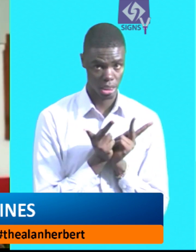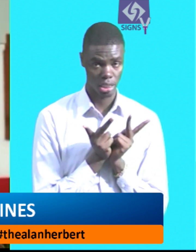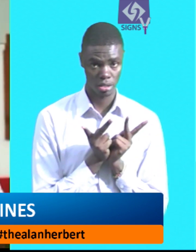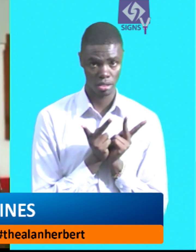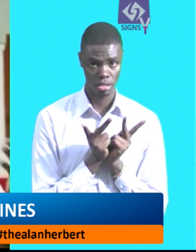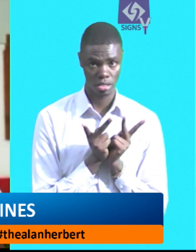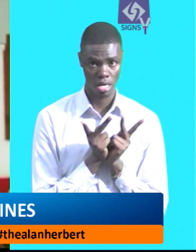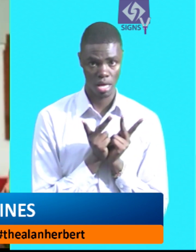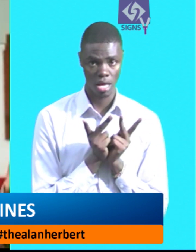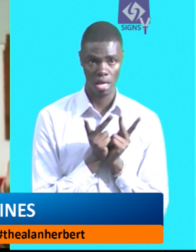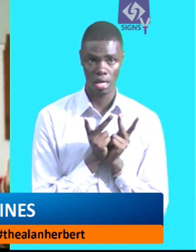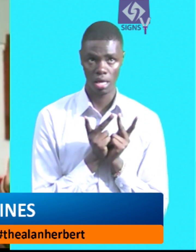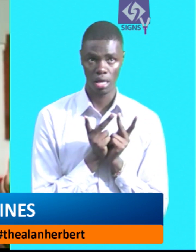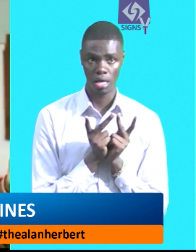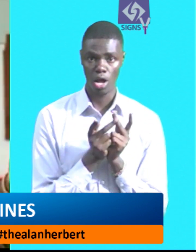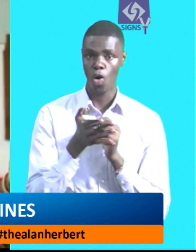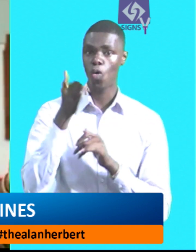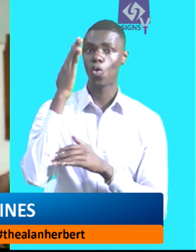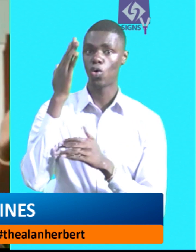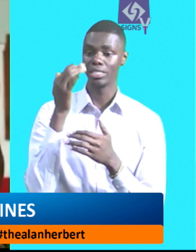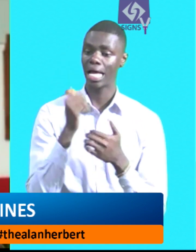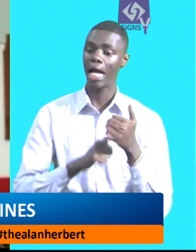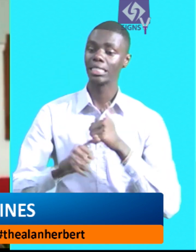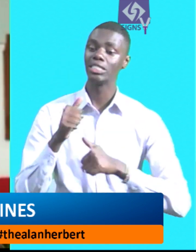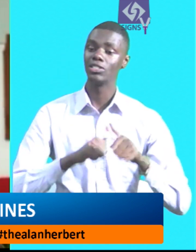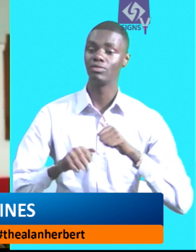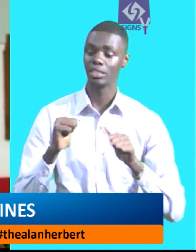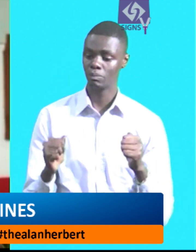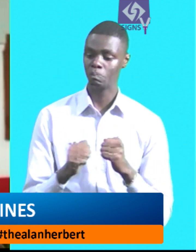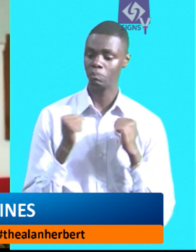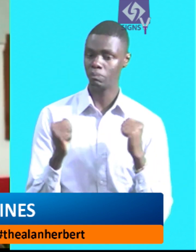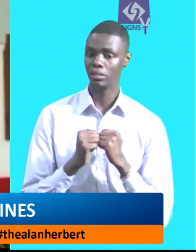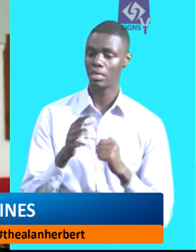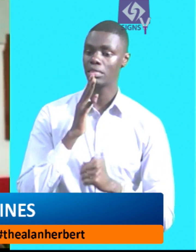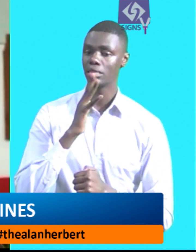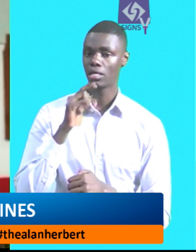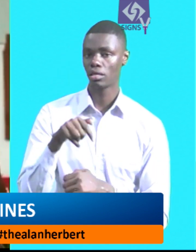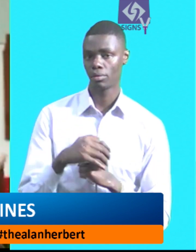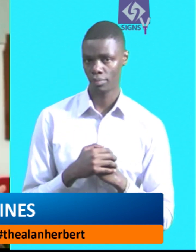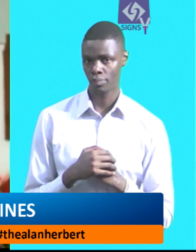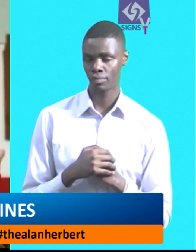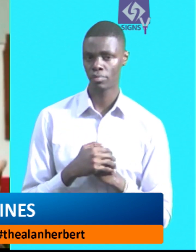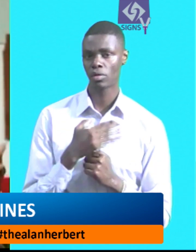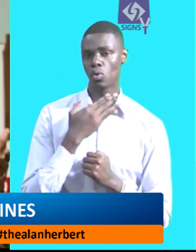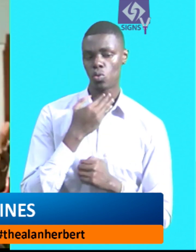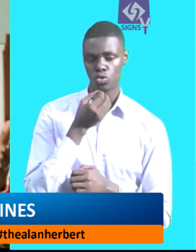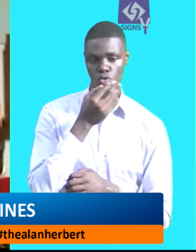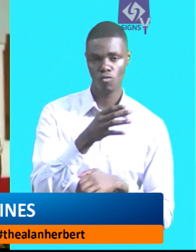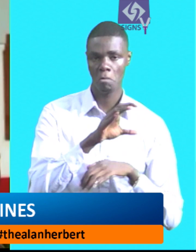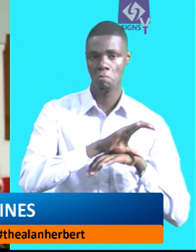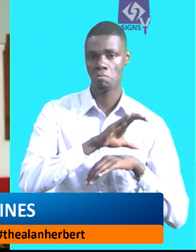mambo ya mungu ya likuwa ya nazungumziwa nataka niambie kanisa